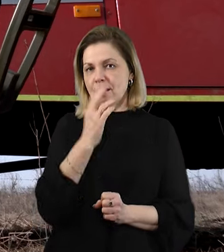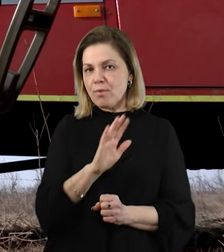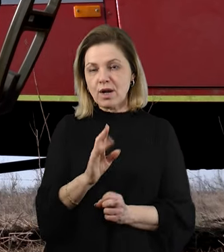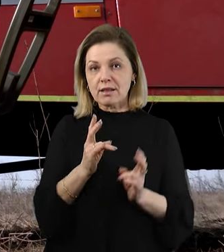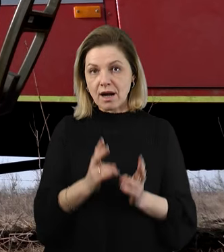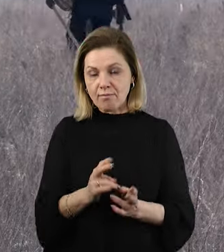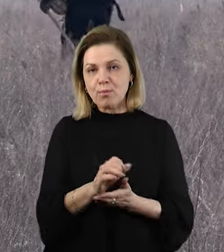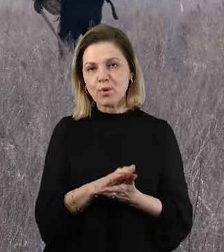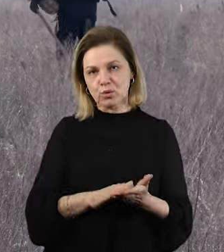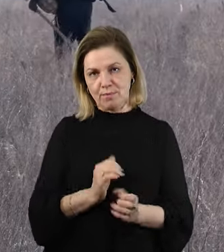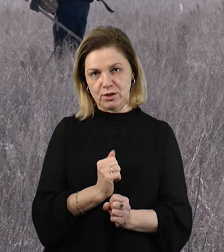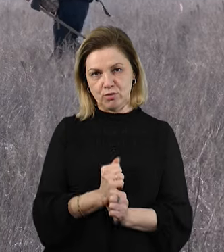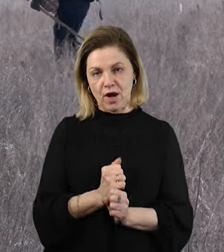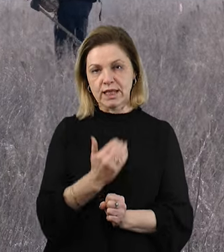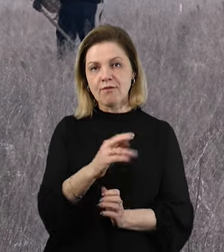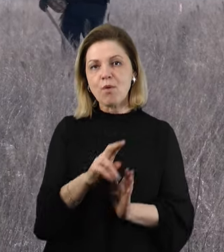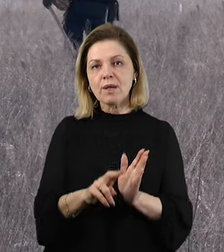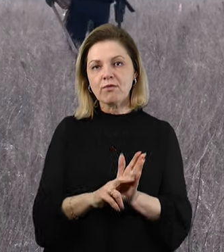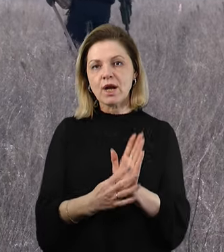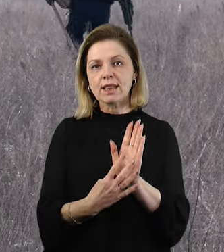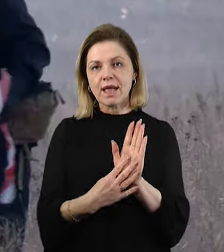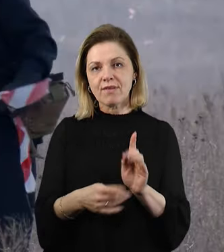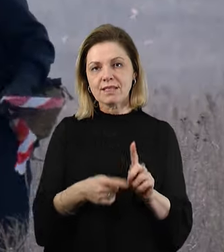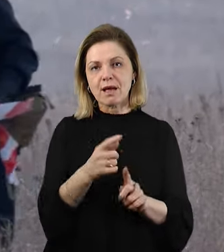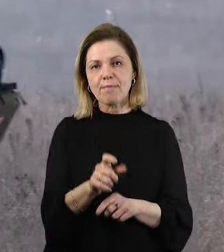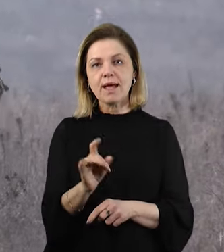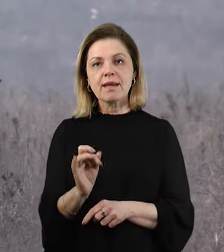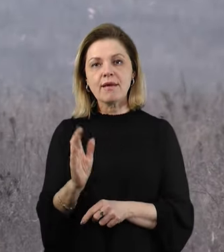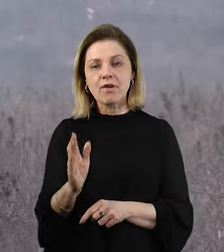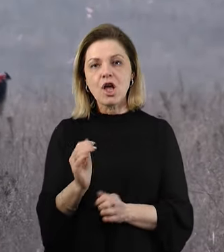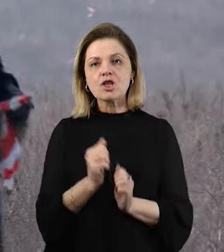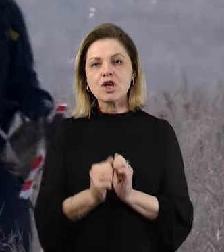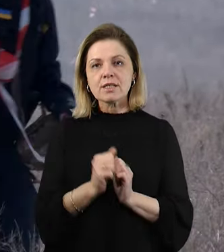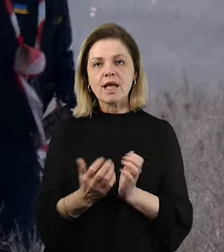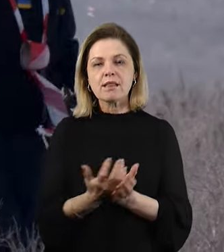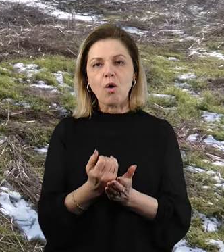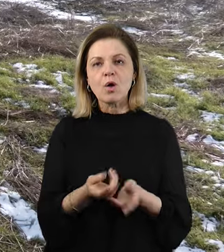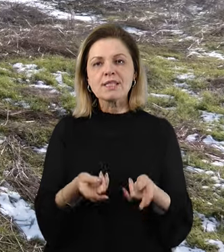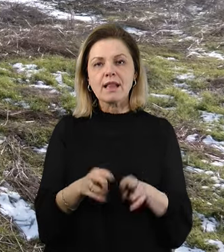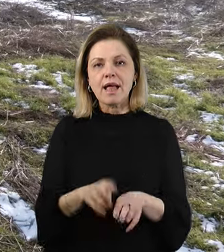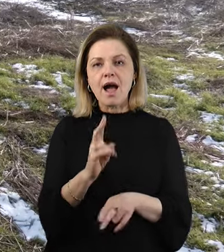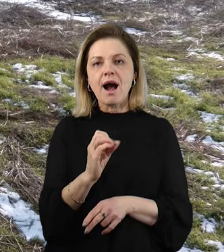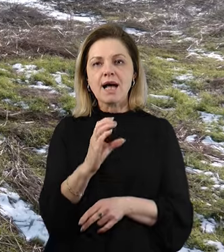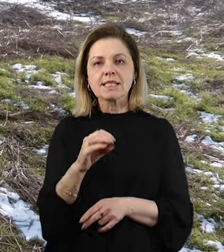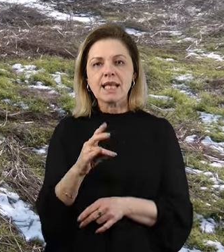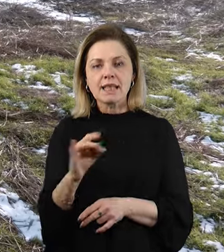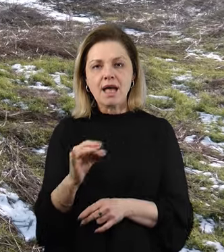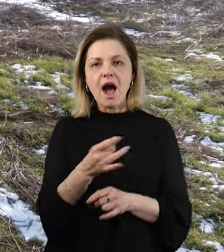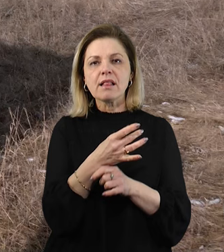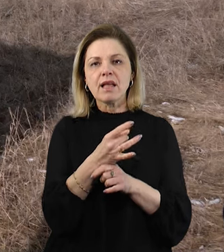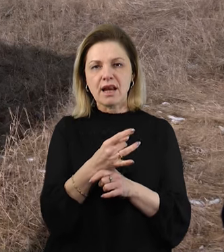продовжує працювати. У його підпорядкуванні 9 саперів. Каже, найчастіше знаходять залишки касетних та артилерійських